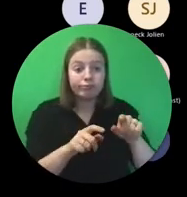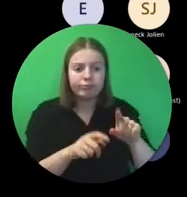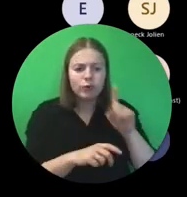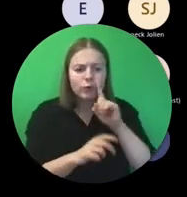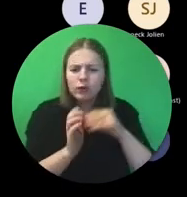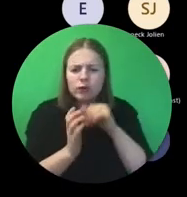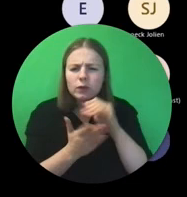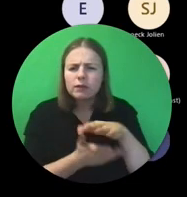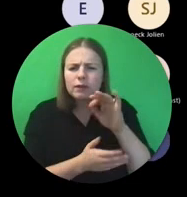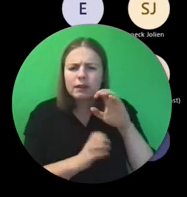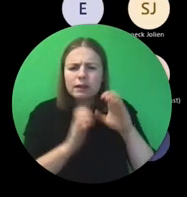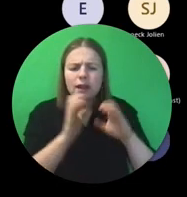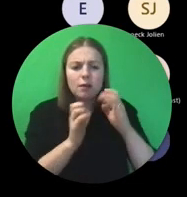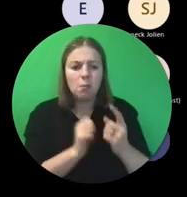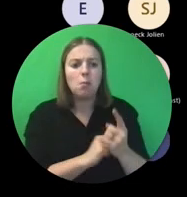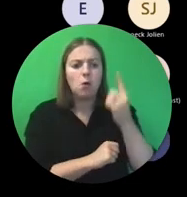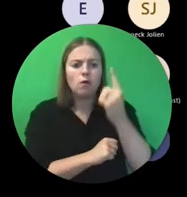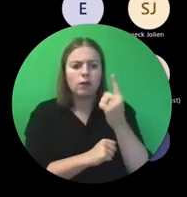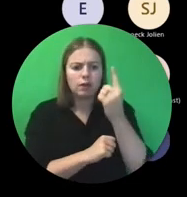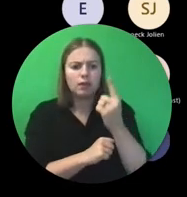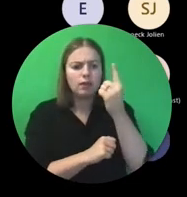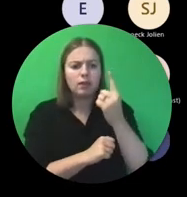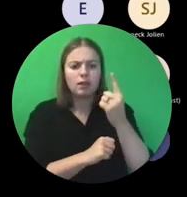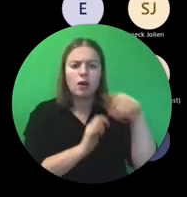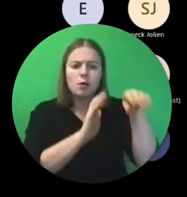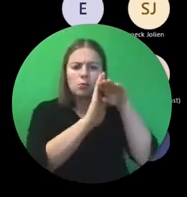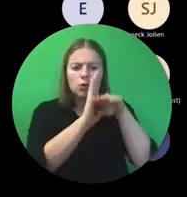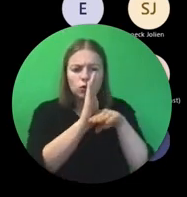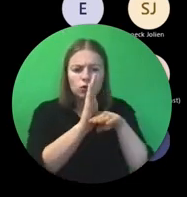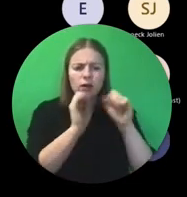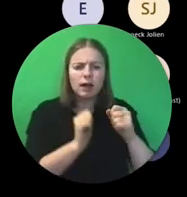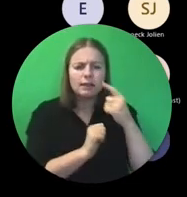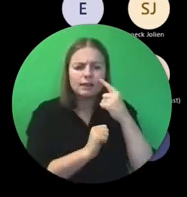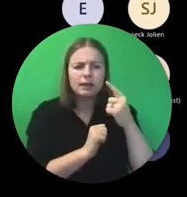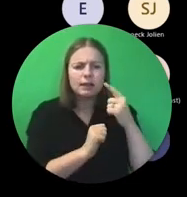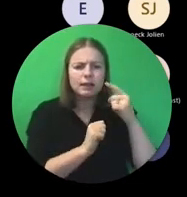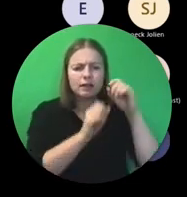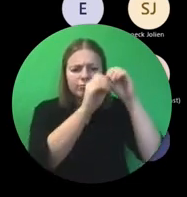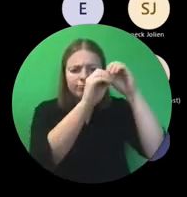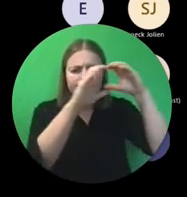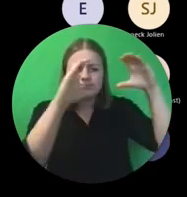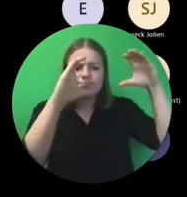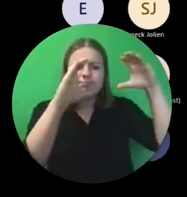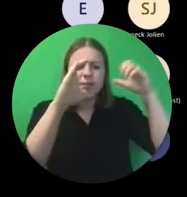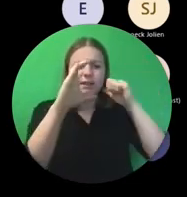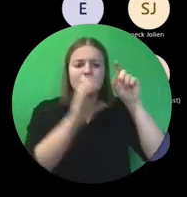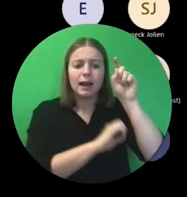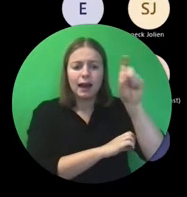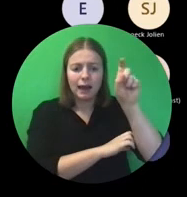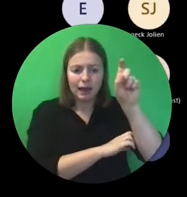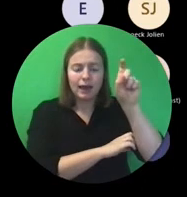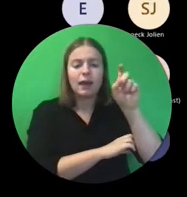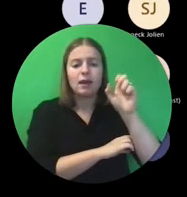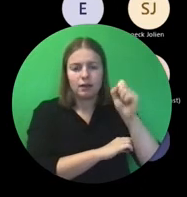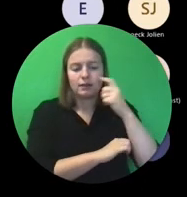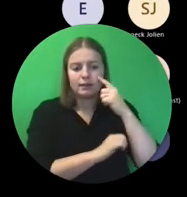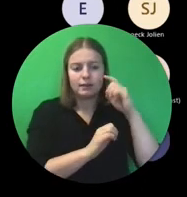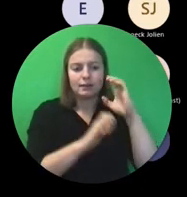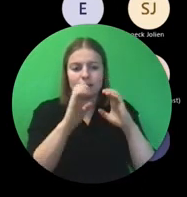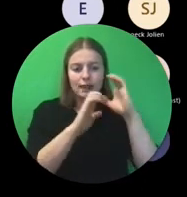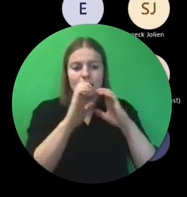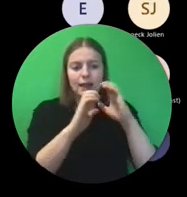nog niet gevonden hebben. Dus bovenaan in het menu zie je daar een tekstballonnetje. Als je daarop klikt, dan ga je de chat zien verschijnen.